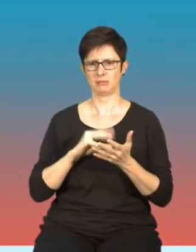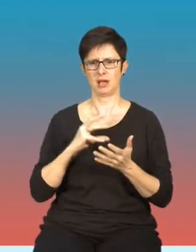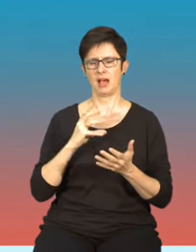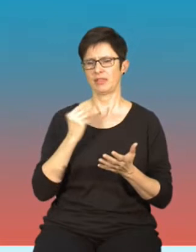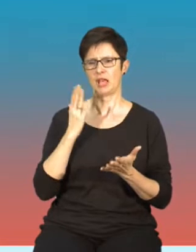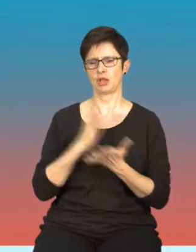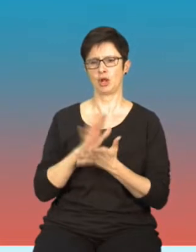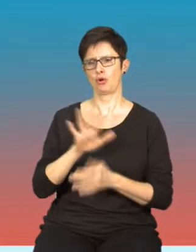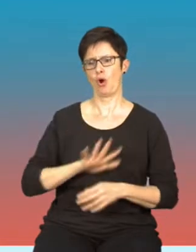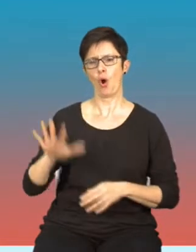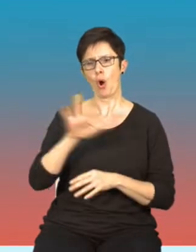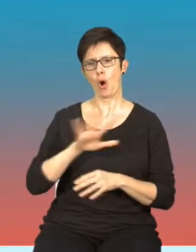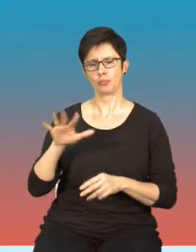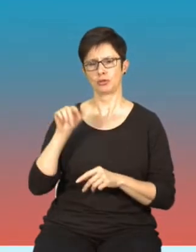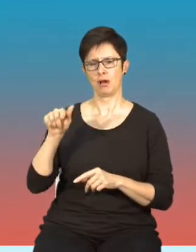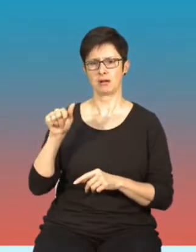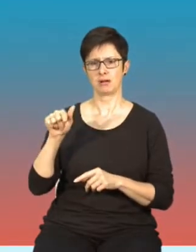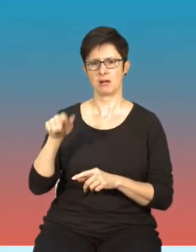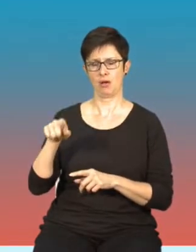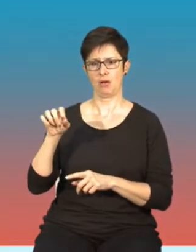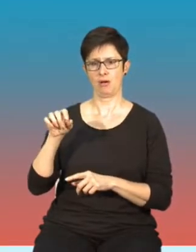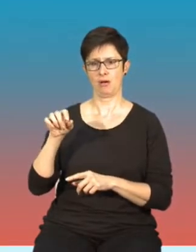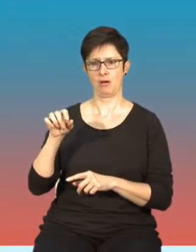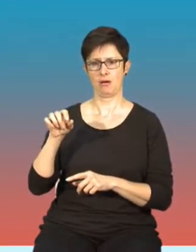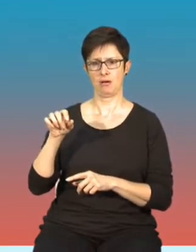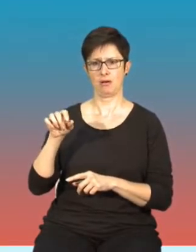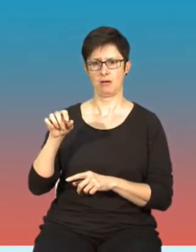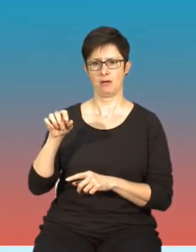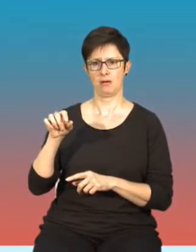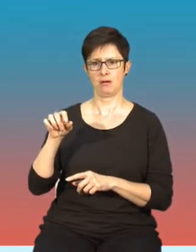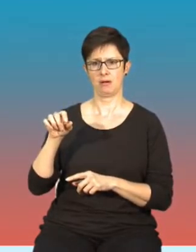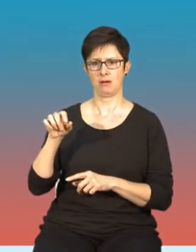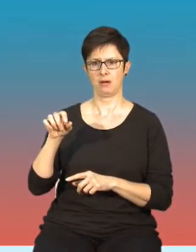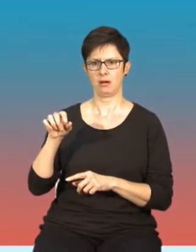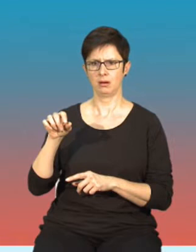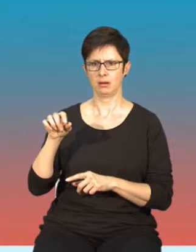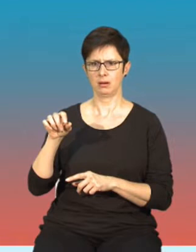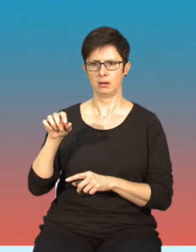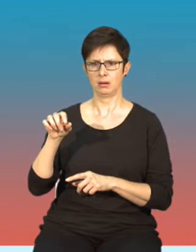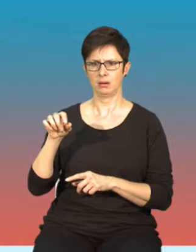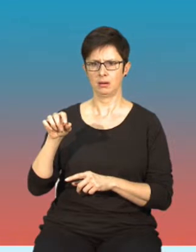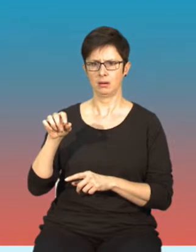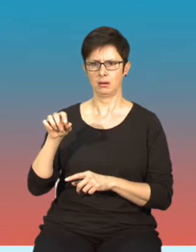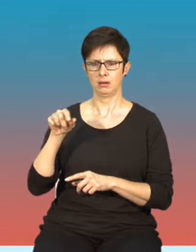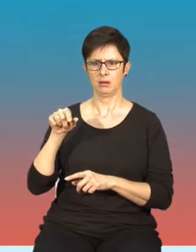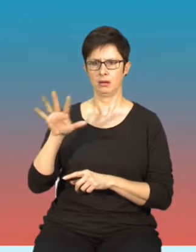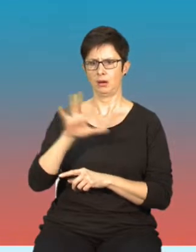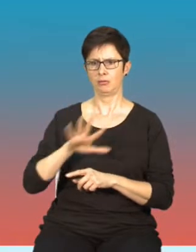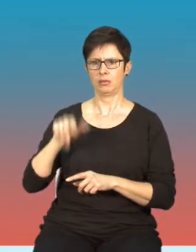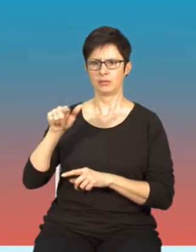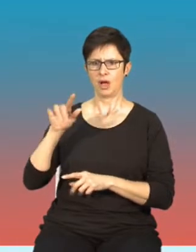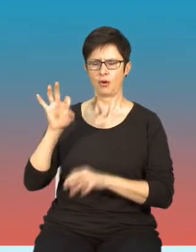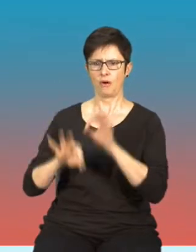któremu poświęcona jest ta konferencja,